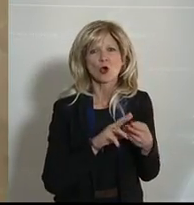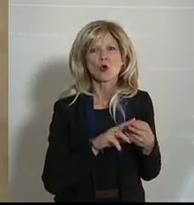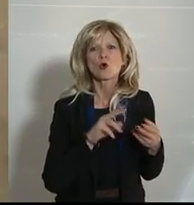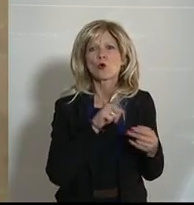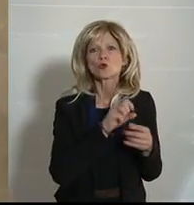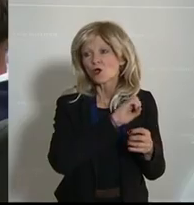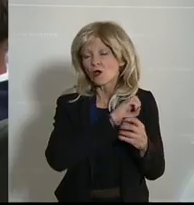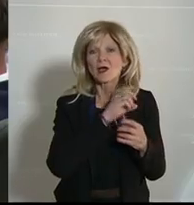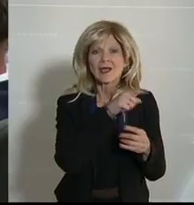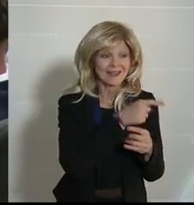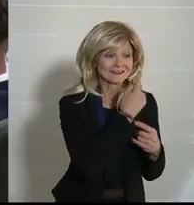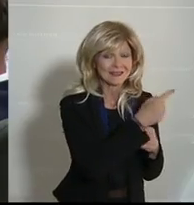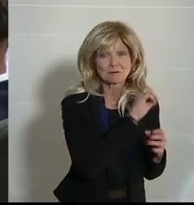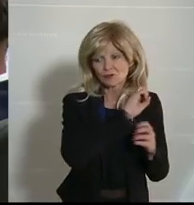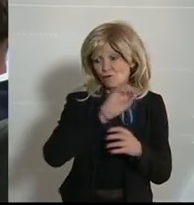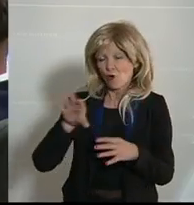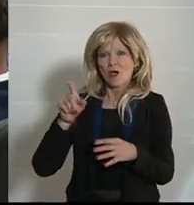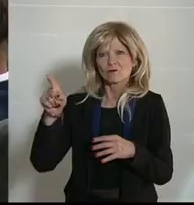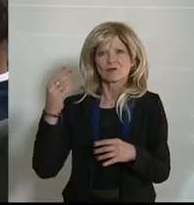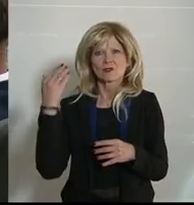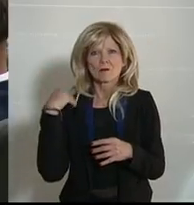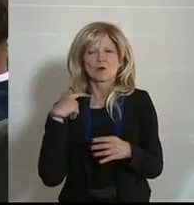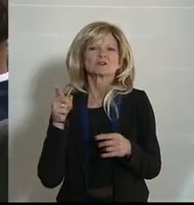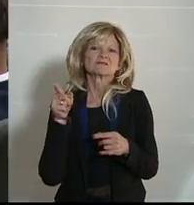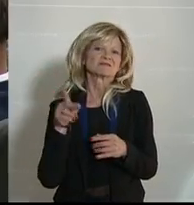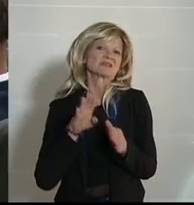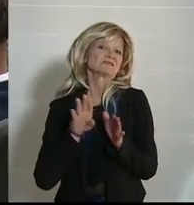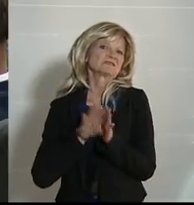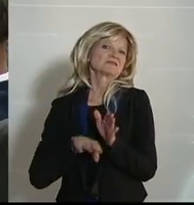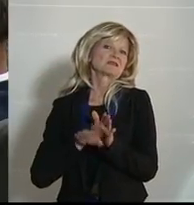vorwirft und vorhält, dann ist das ganz einfach schäbig.